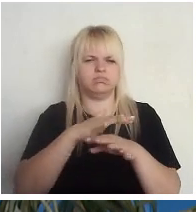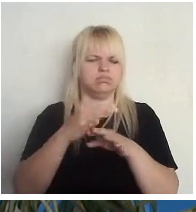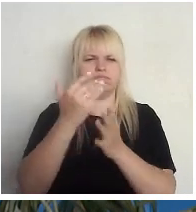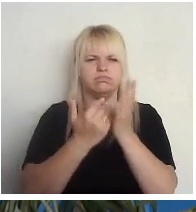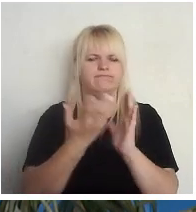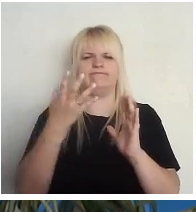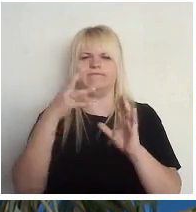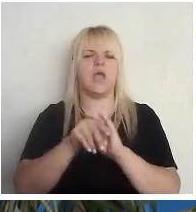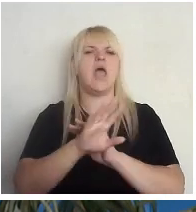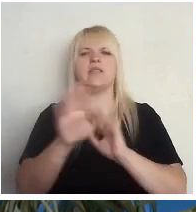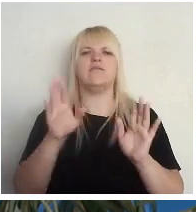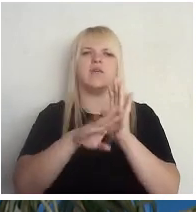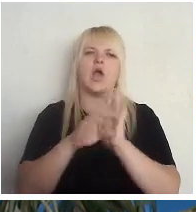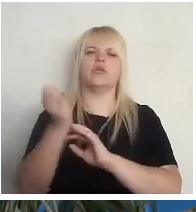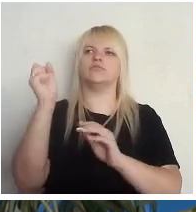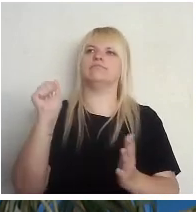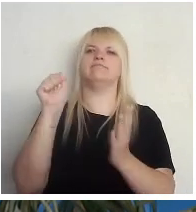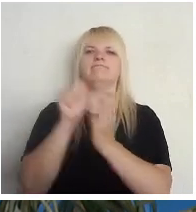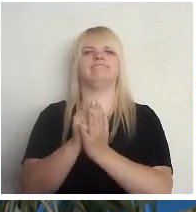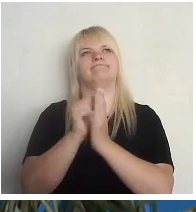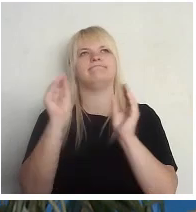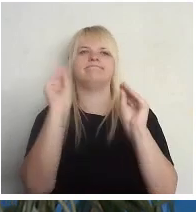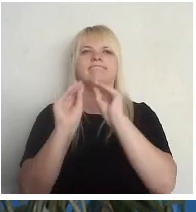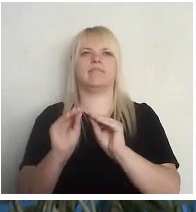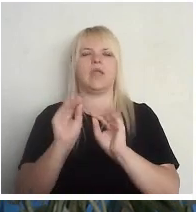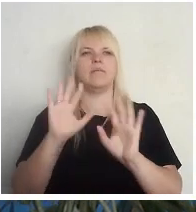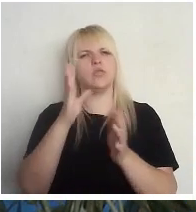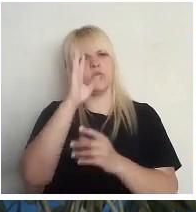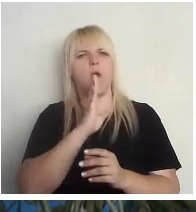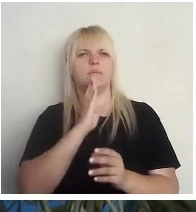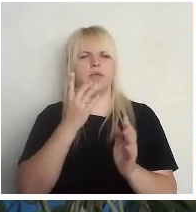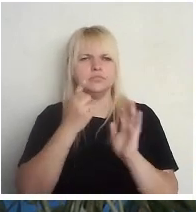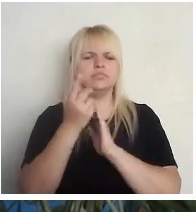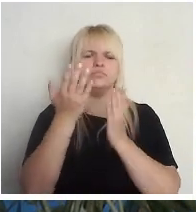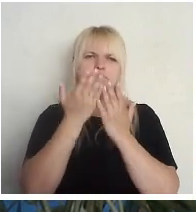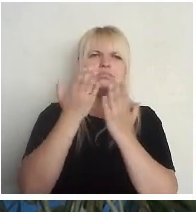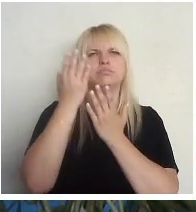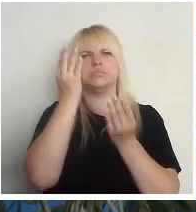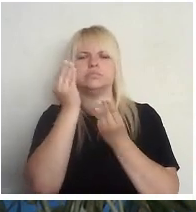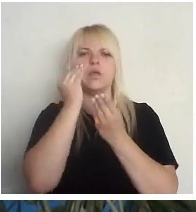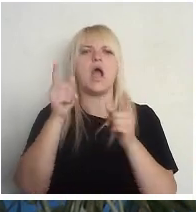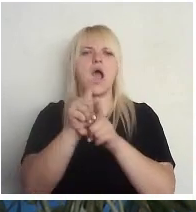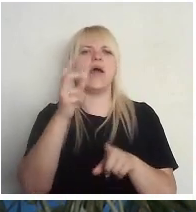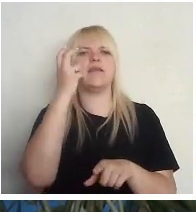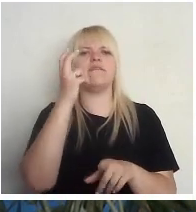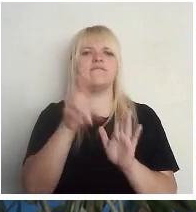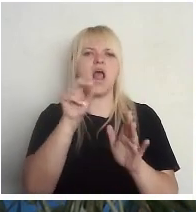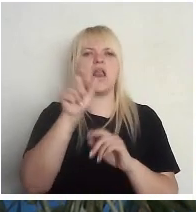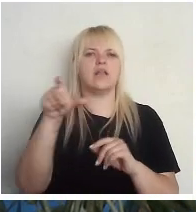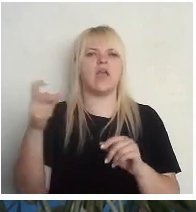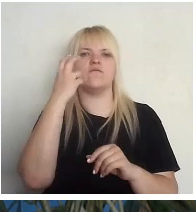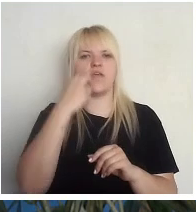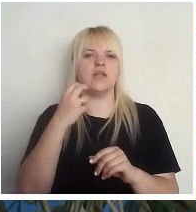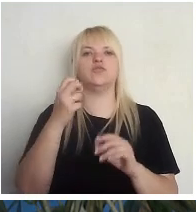tur, ka tikai tādā dekorācija, bet tiešām nopietni. Un es domāju, ka tā vēlētāju vecuma arī tāda pazemināšana, manuprāt, pašām